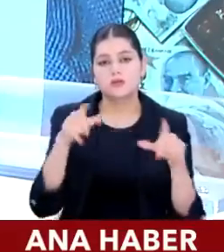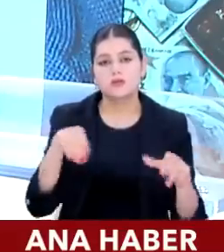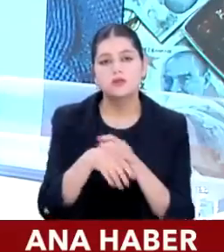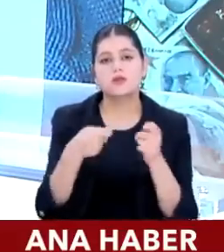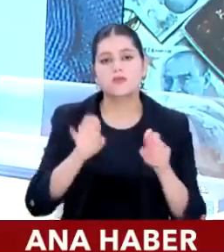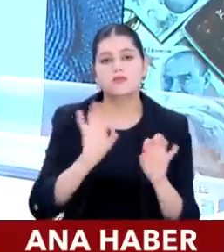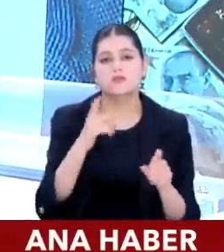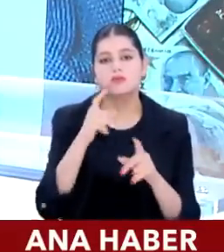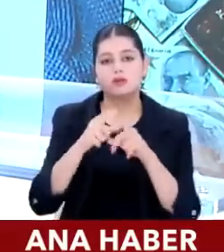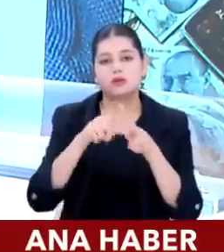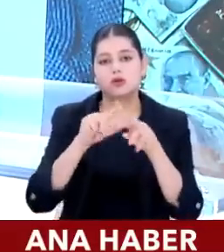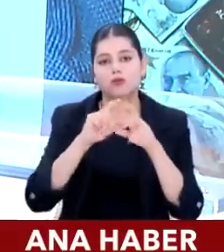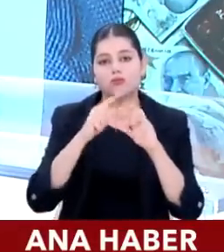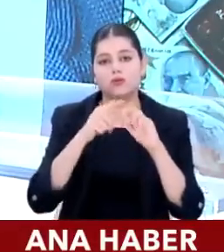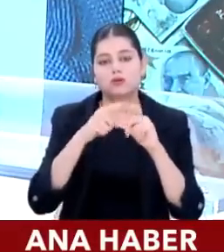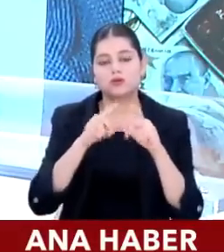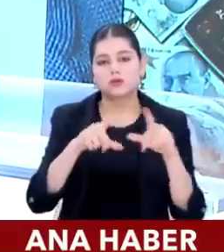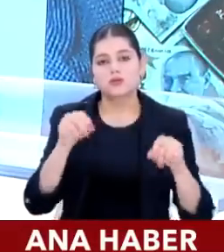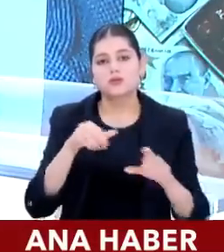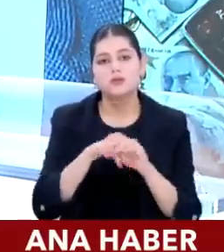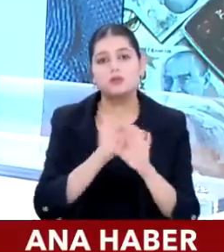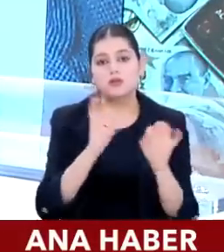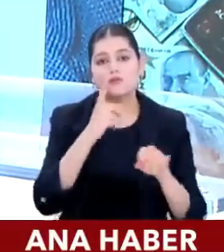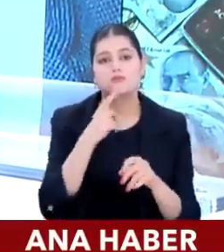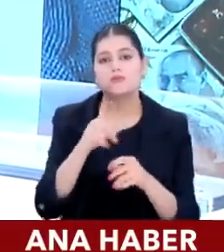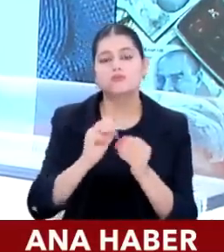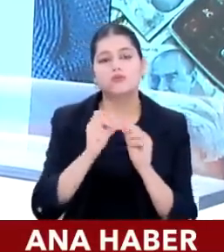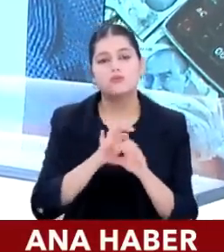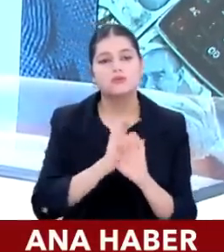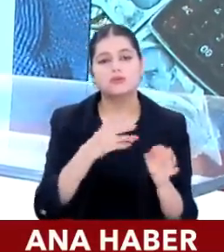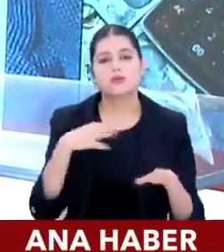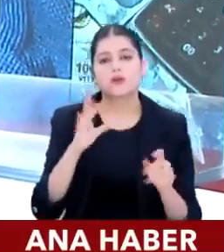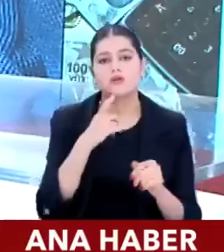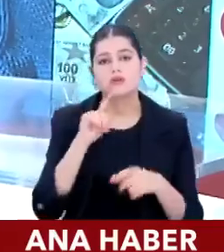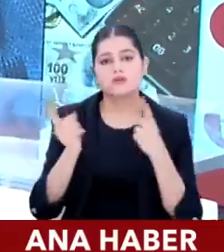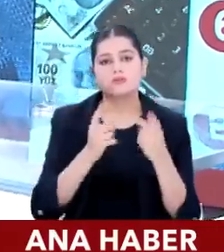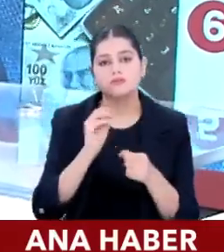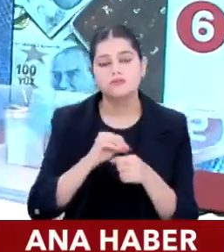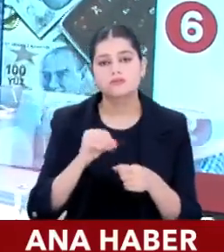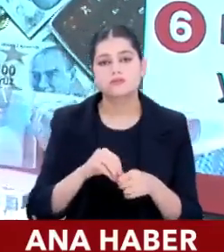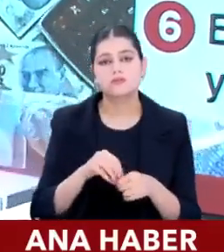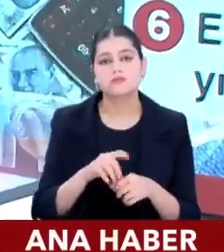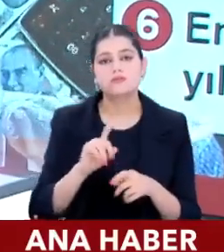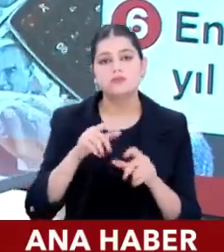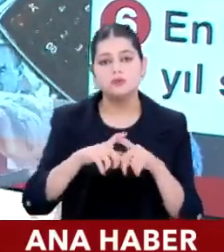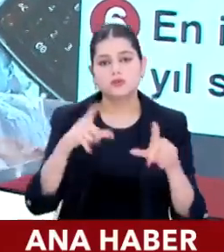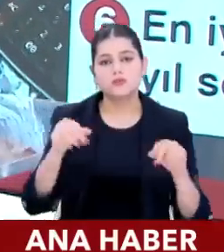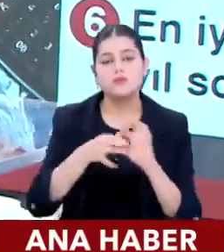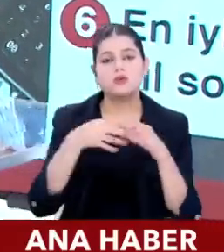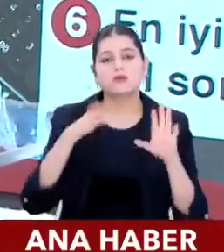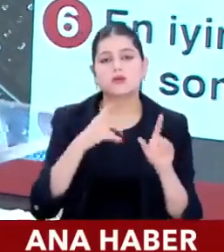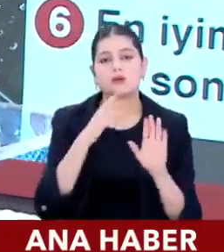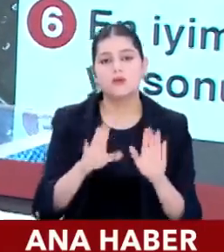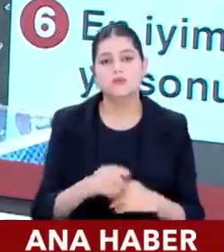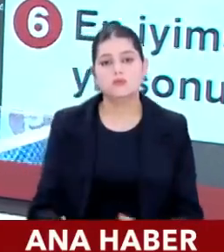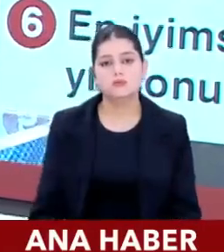bağlayamayız. Biliyorsunuz demokrasi sandıktan mı ibarettir tartışması kadim bir meseledir. Ama öte yandan sadece sandığa da bağlı